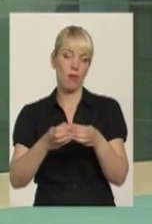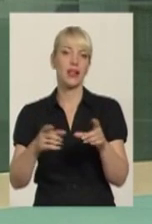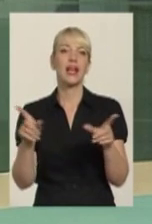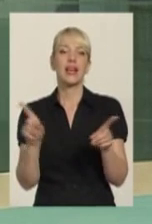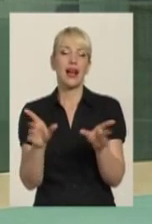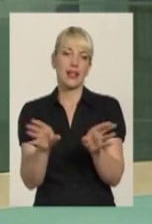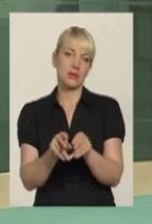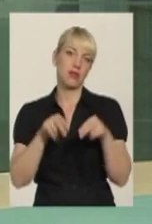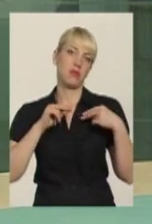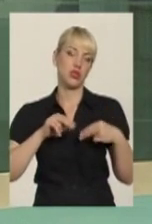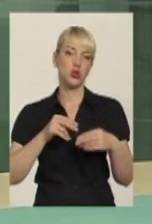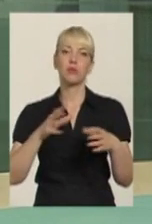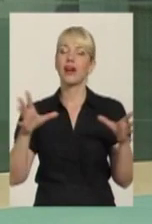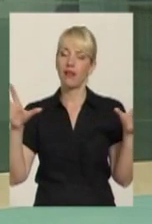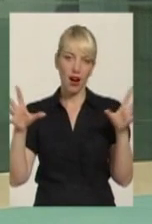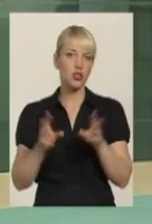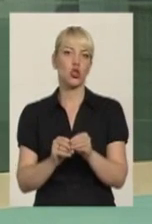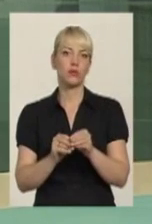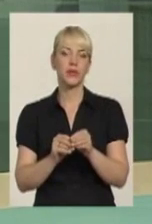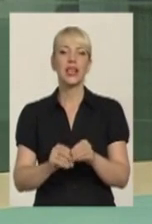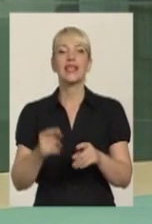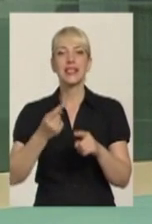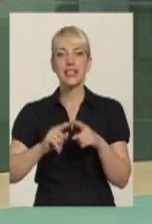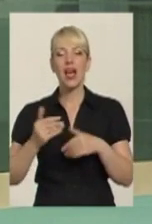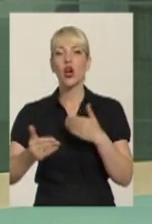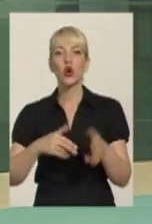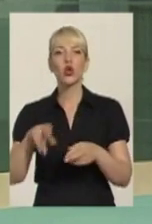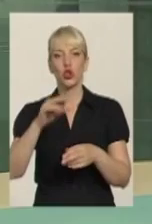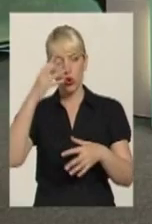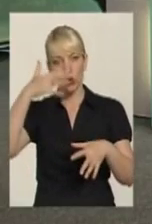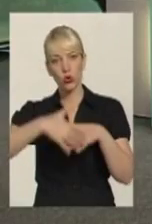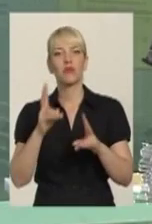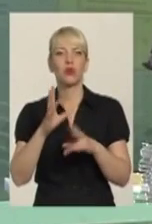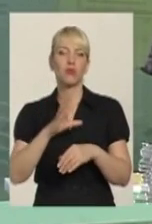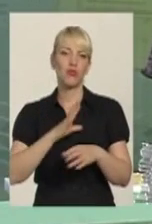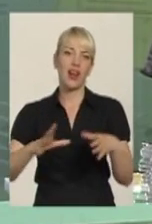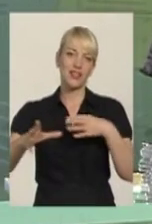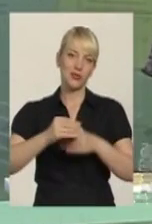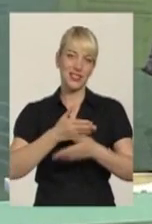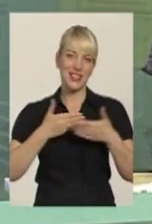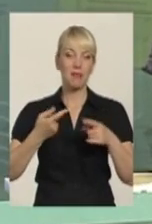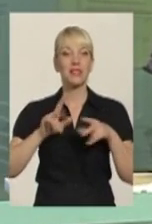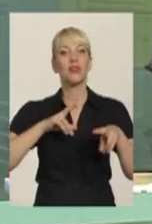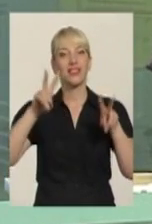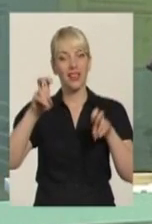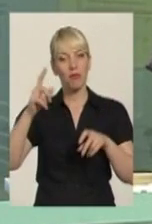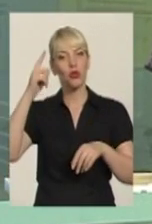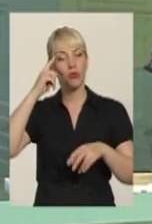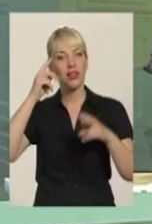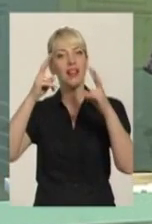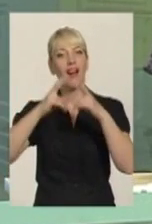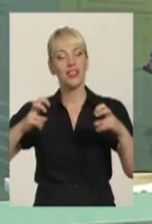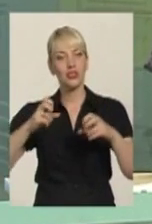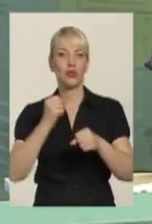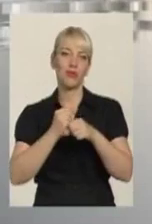співпрацюємо ми всі разом. Тобто це кроки до розуміння один одного. Так, так. Це була тема. Думайте, аналізуйте,